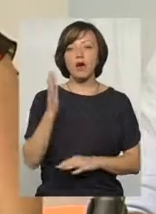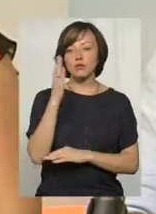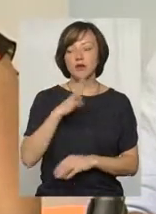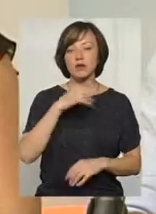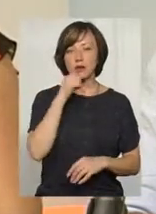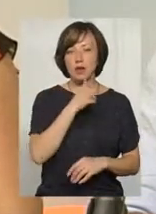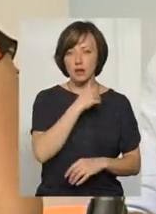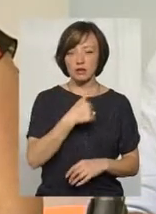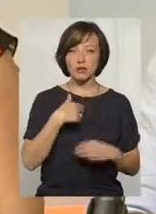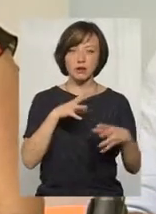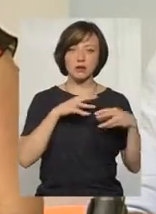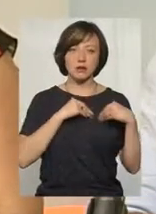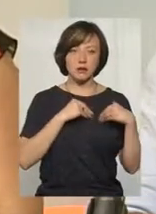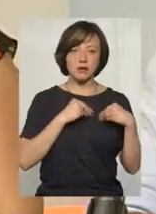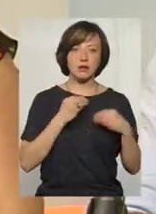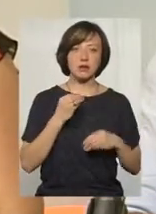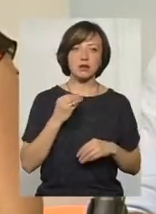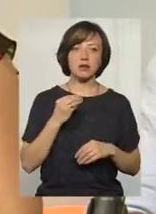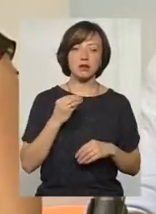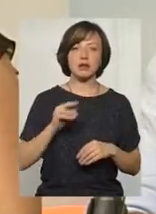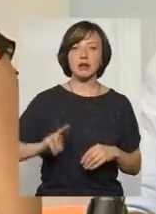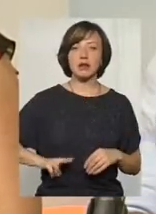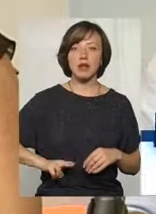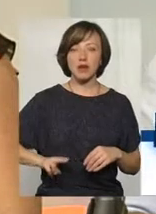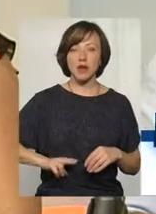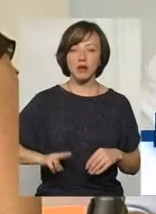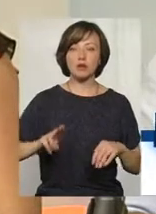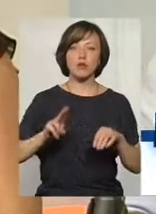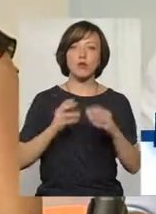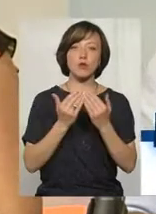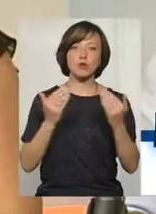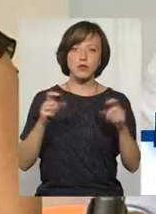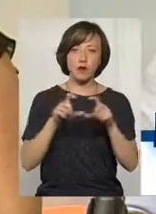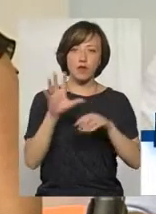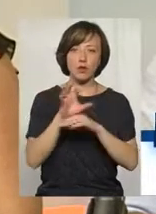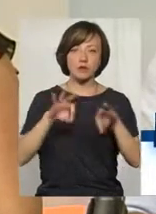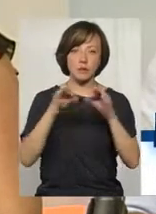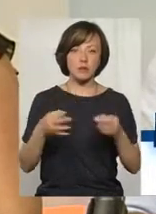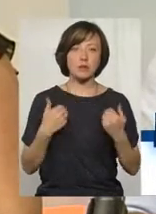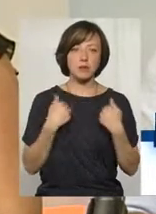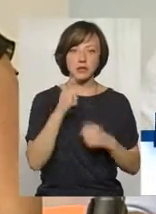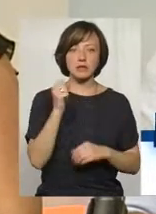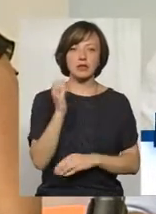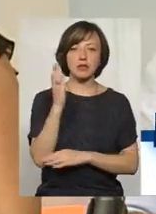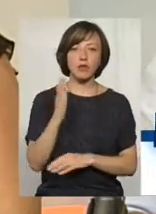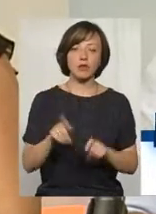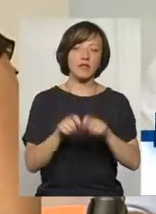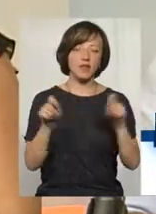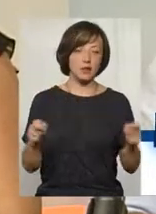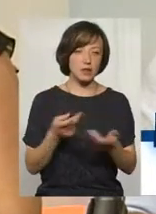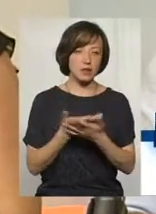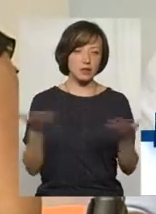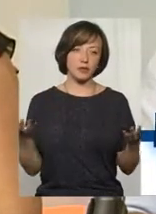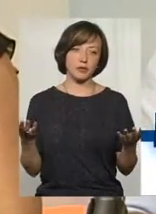я і мій колега Костянтин Жданов, який є директором музею-студії «Фотомостес», ми були за те, аби, власне, голосування було відкрите.